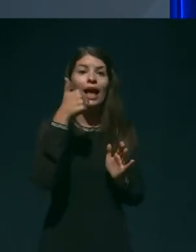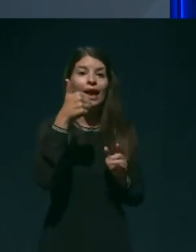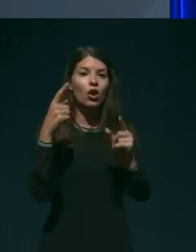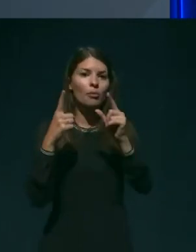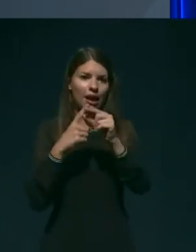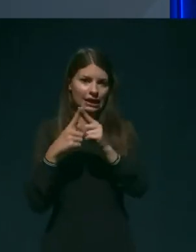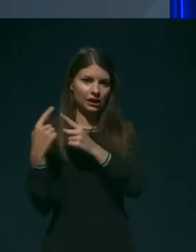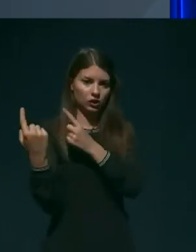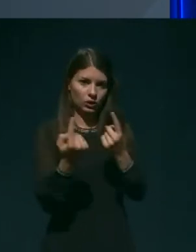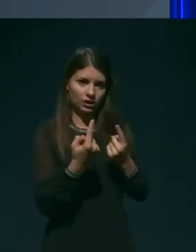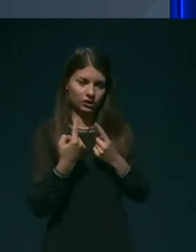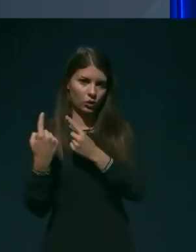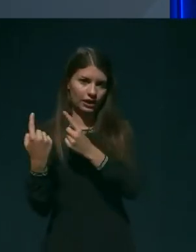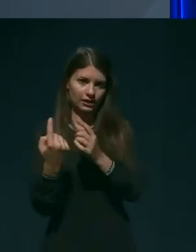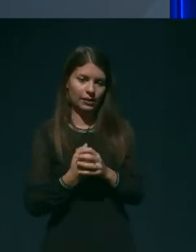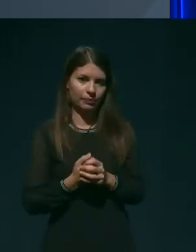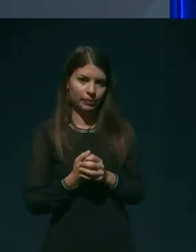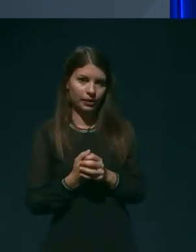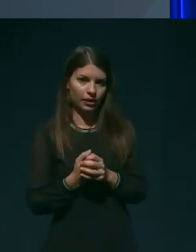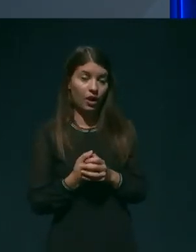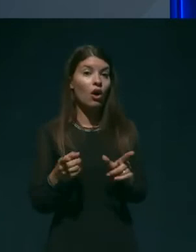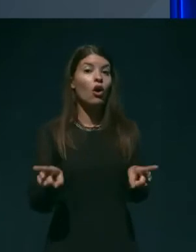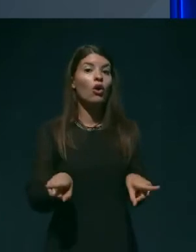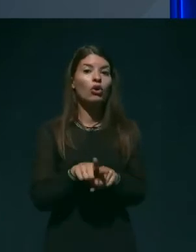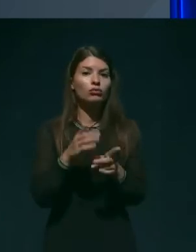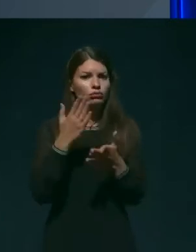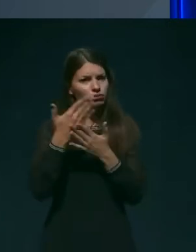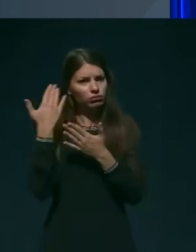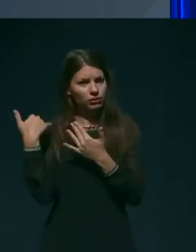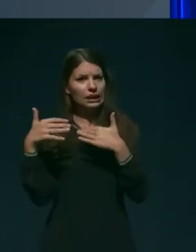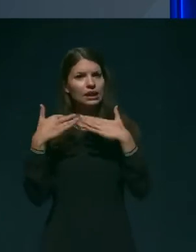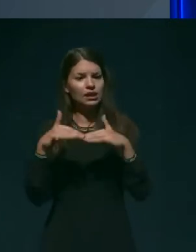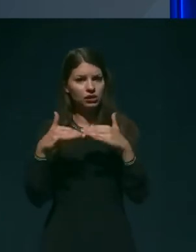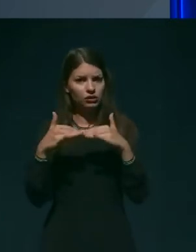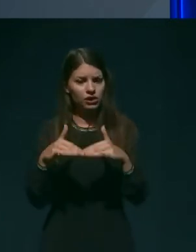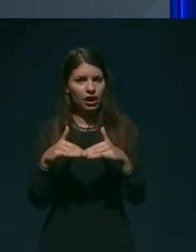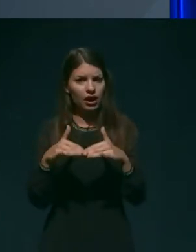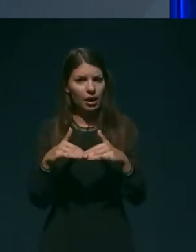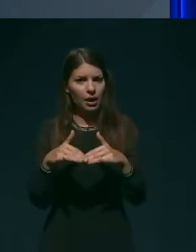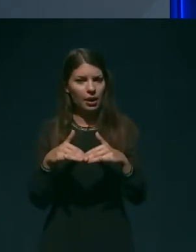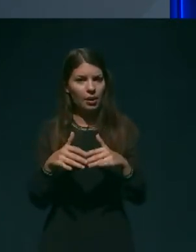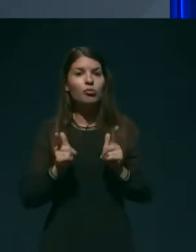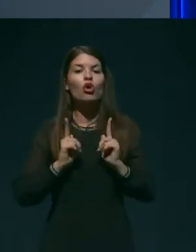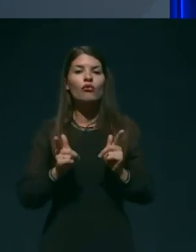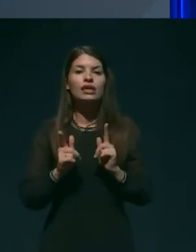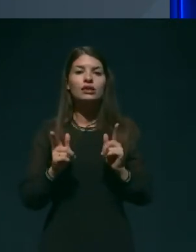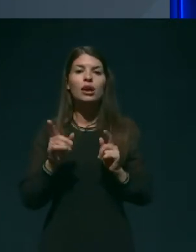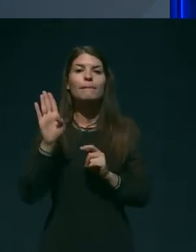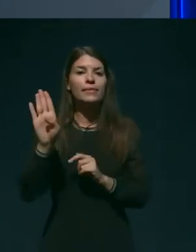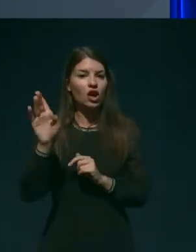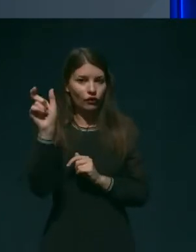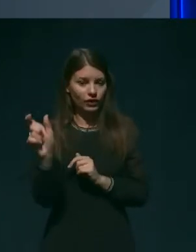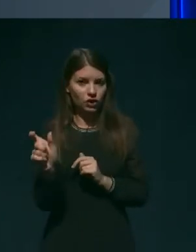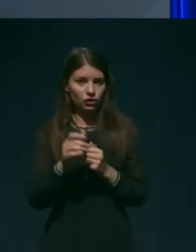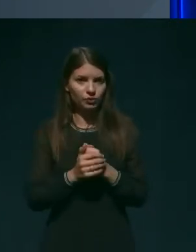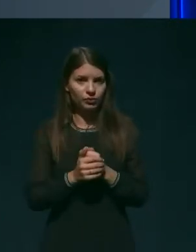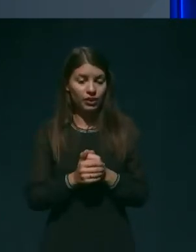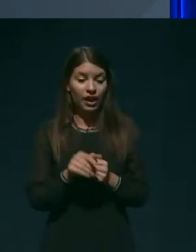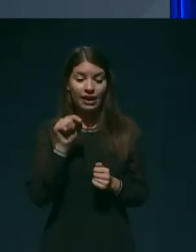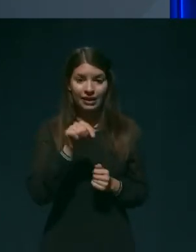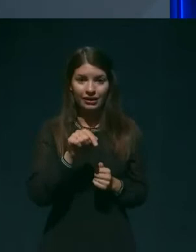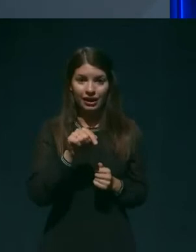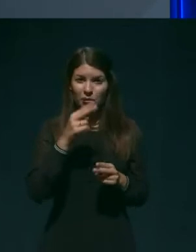situacijo. Tako kot vam je že povedala profesor Bejovičeva, gre za bolezen, ki jo za enkrat